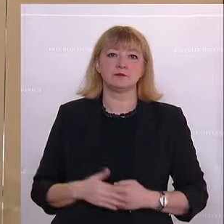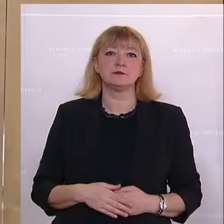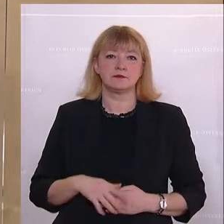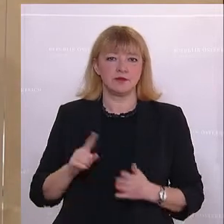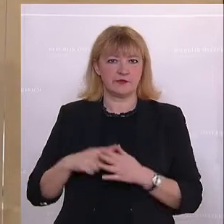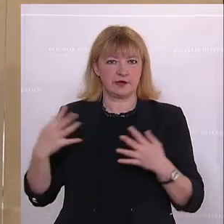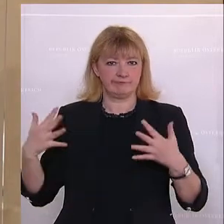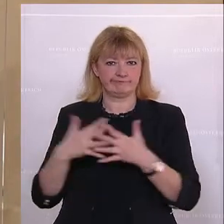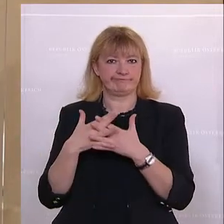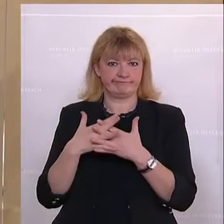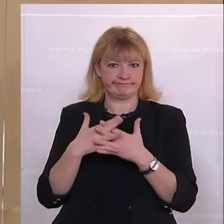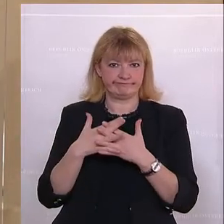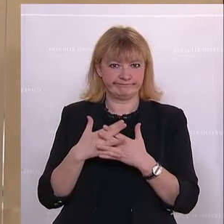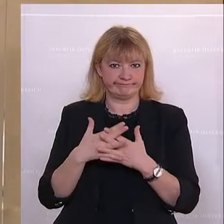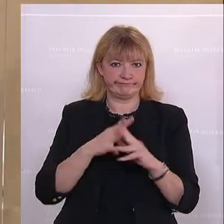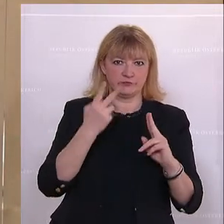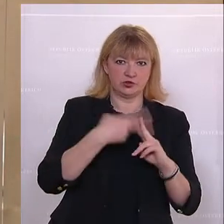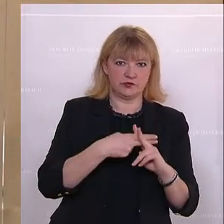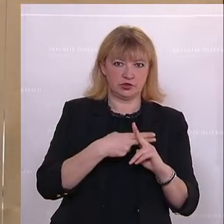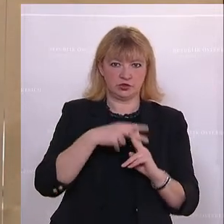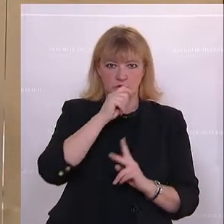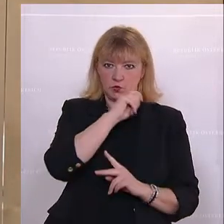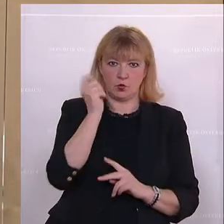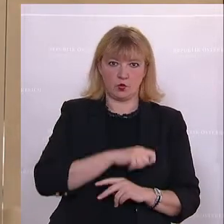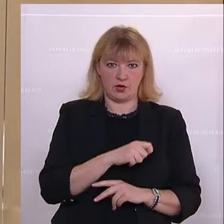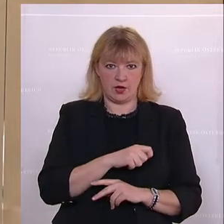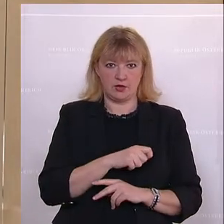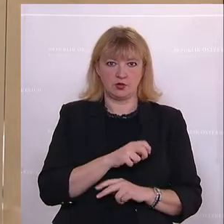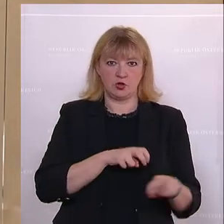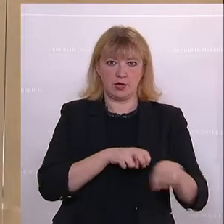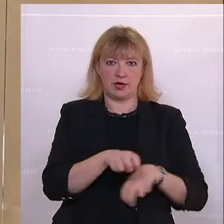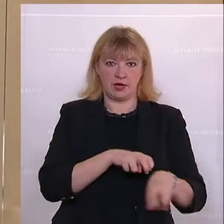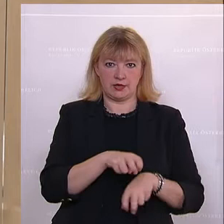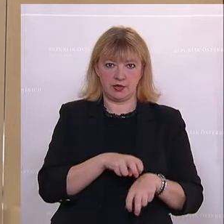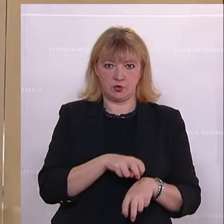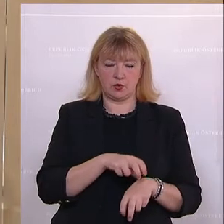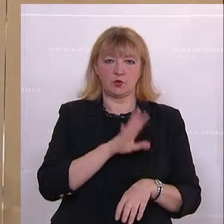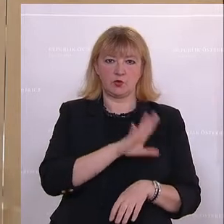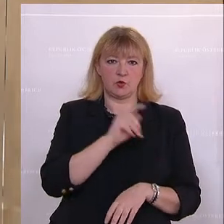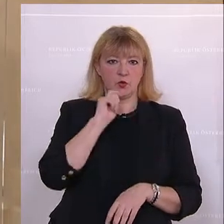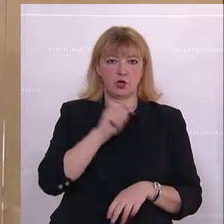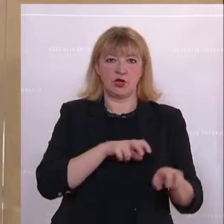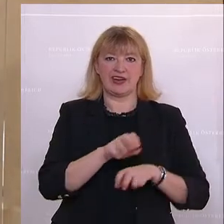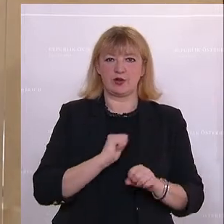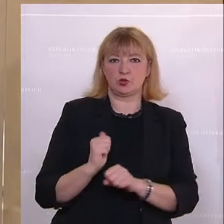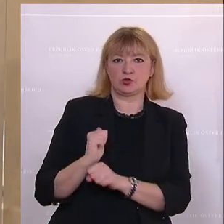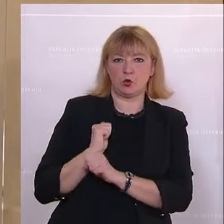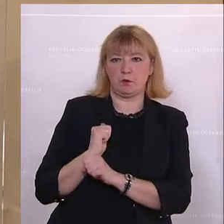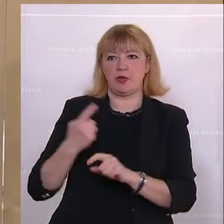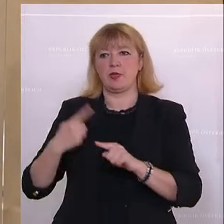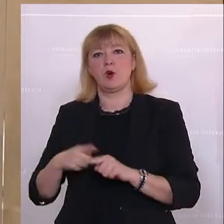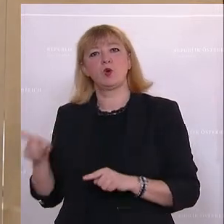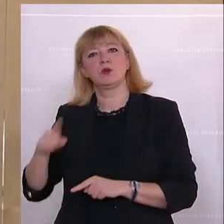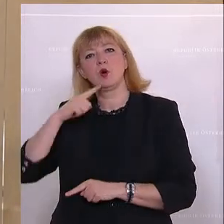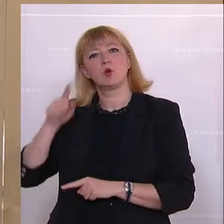Auseinandersetzungen zwischen der ukrainischen Regierung, zwischen den ukrainischen Regierungstruppen und den von